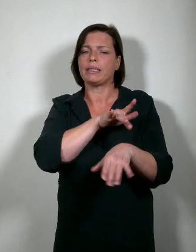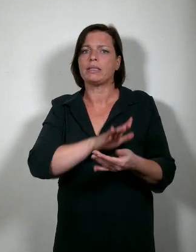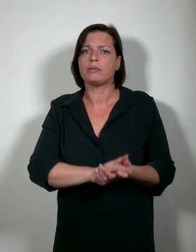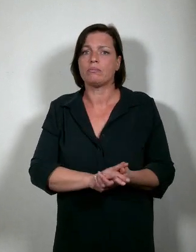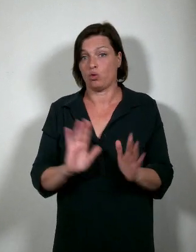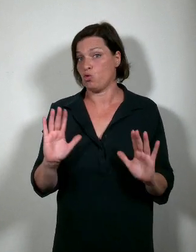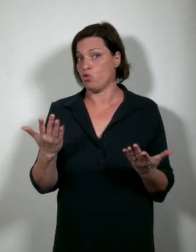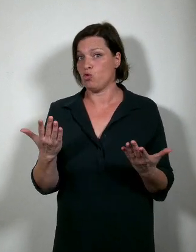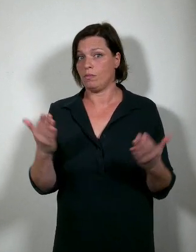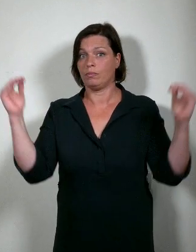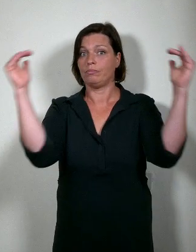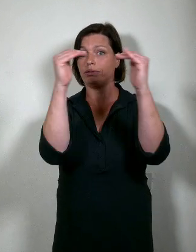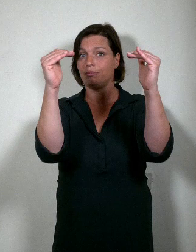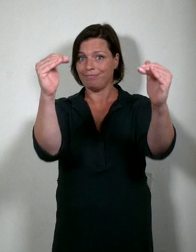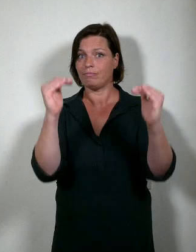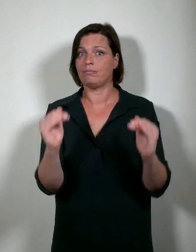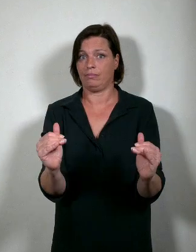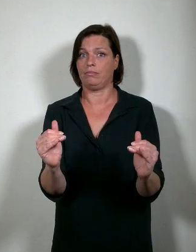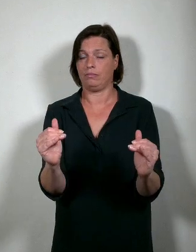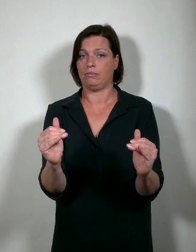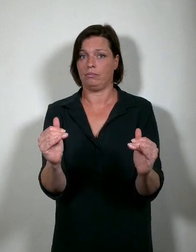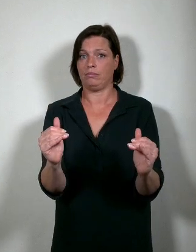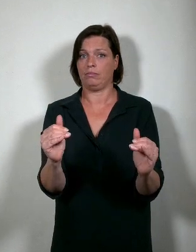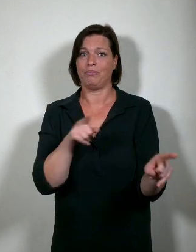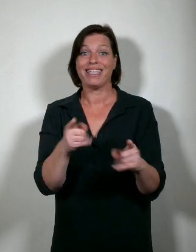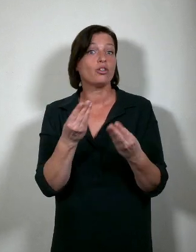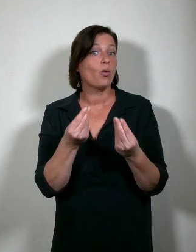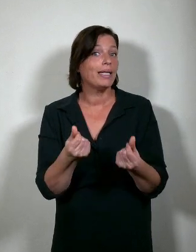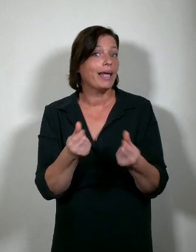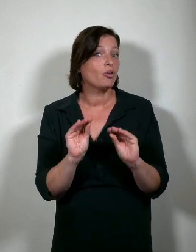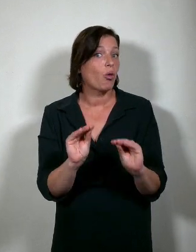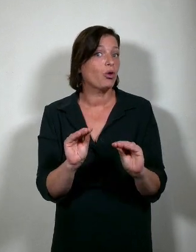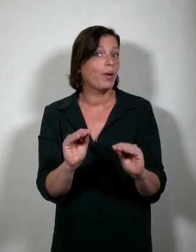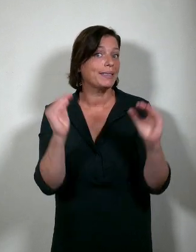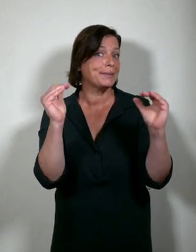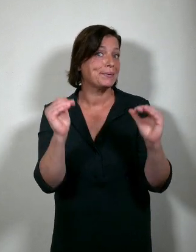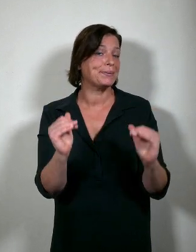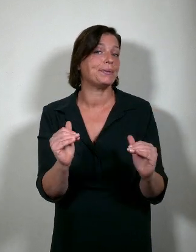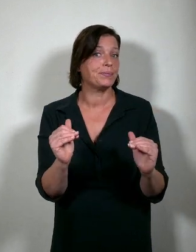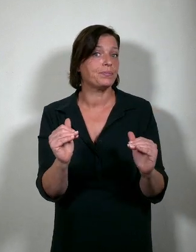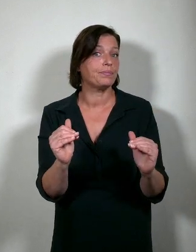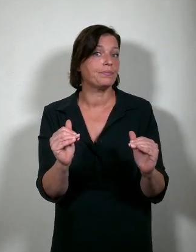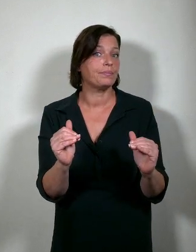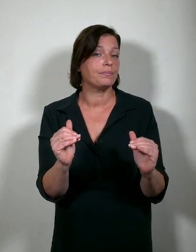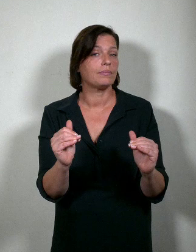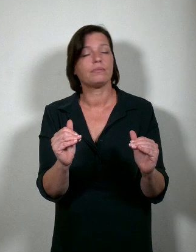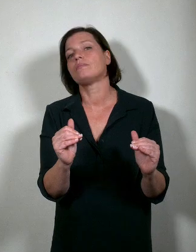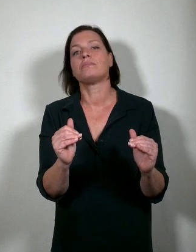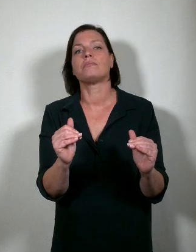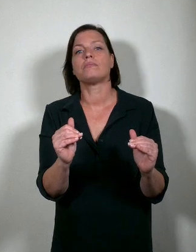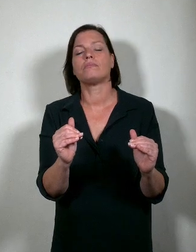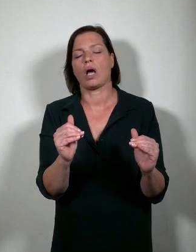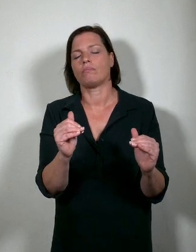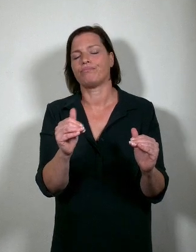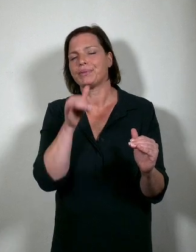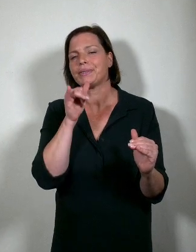Door de lat lager te leggen. En dus de kwaliteit van ons onderwijs te doen afnemen. Wel nu, laat ook dat